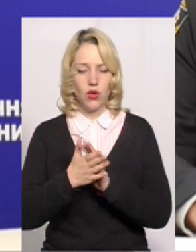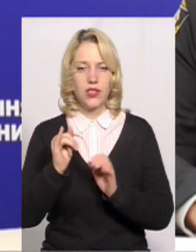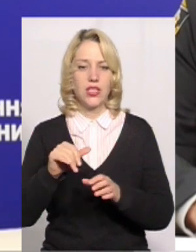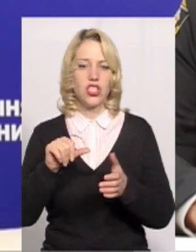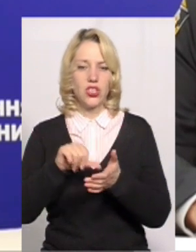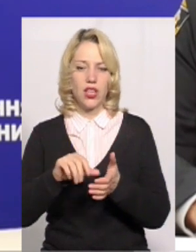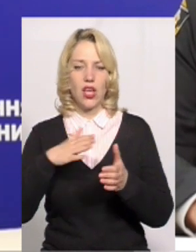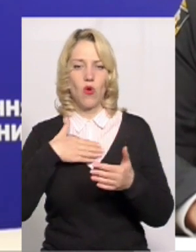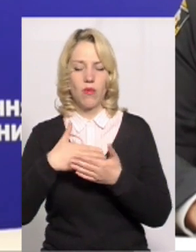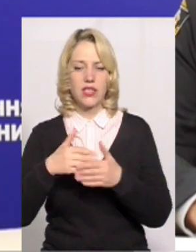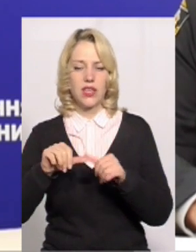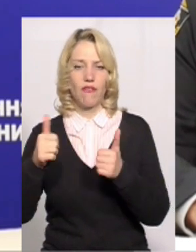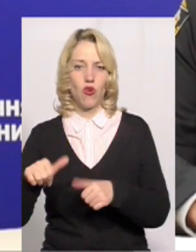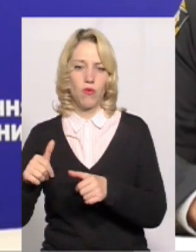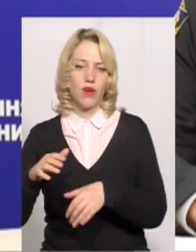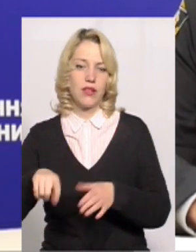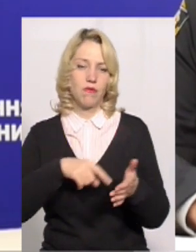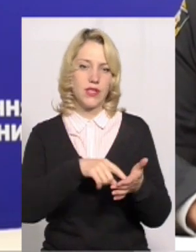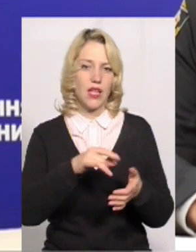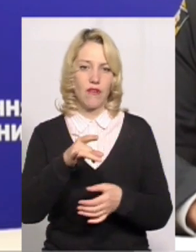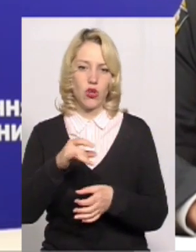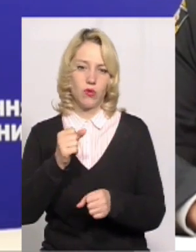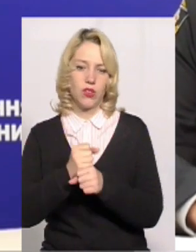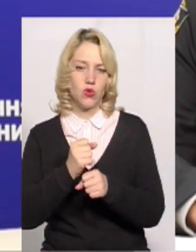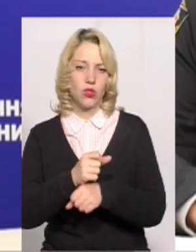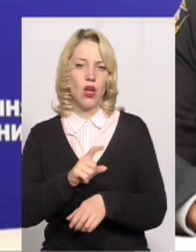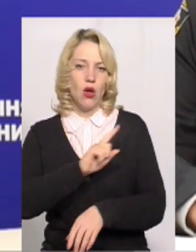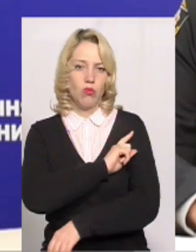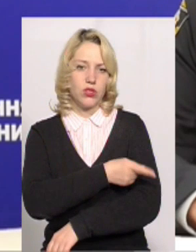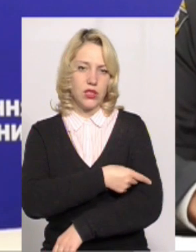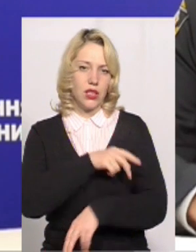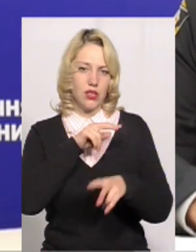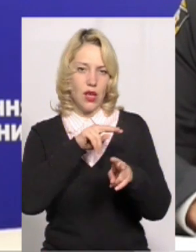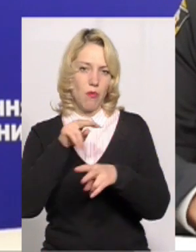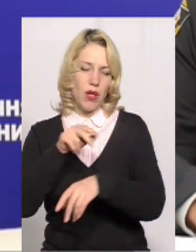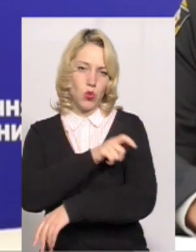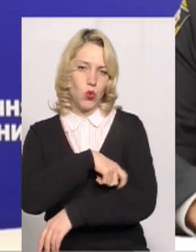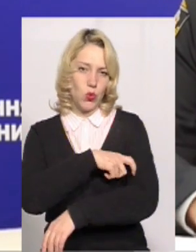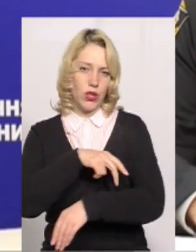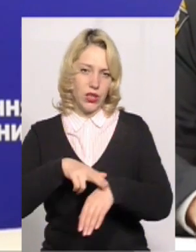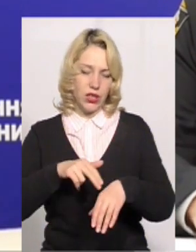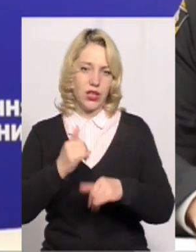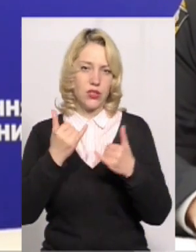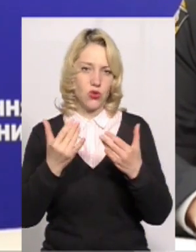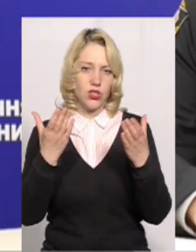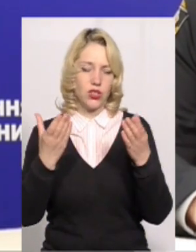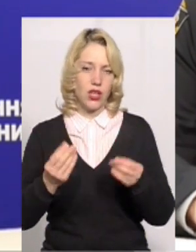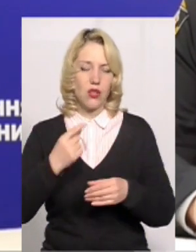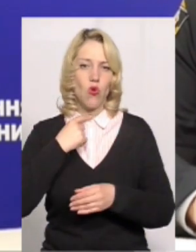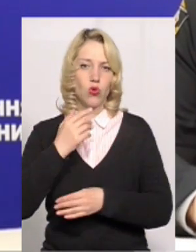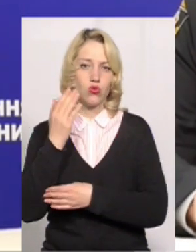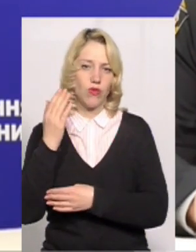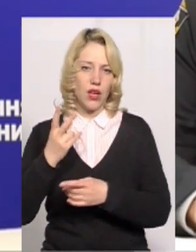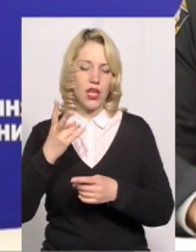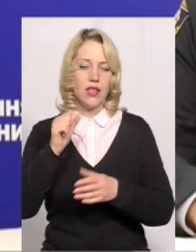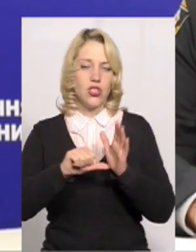У містах та районах області працюють посилені патрулі. Безпосередньо сьогодні на день голосування на